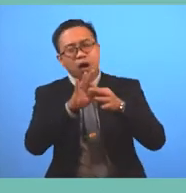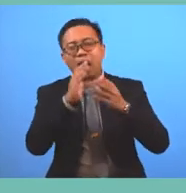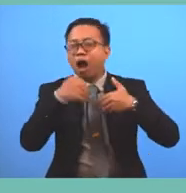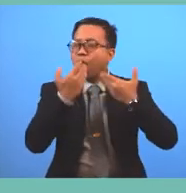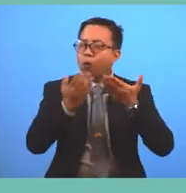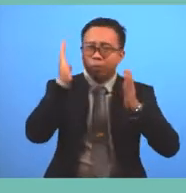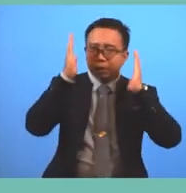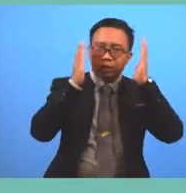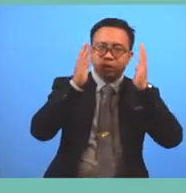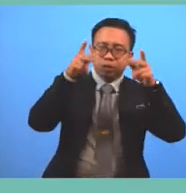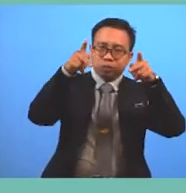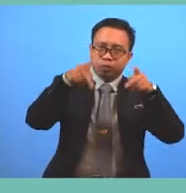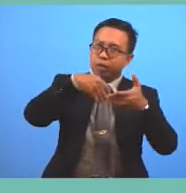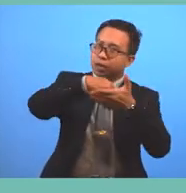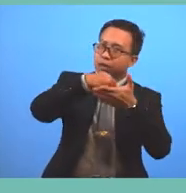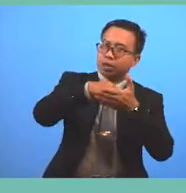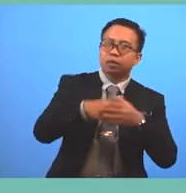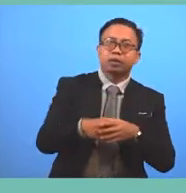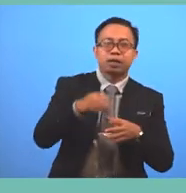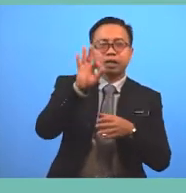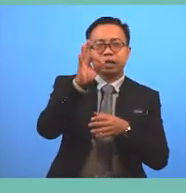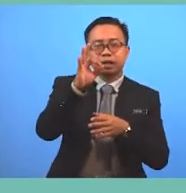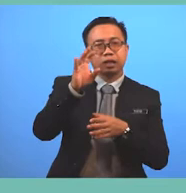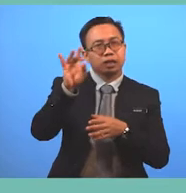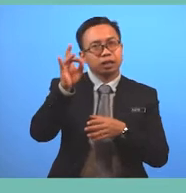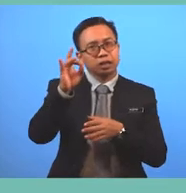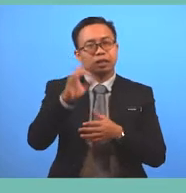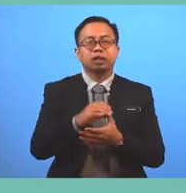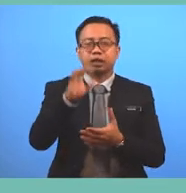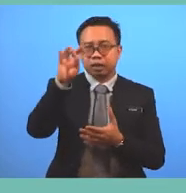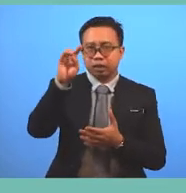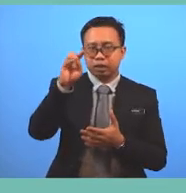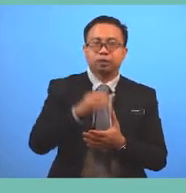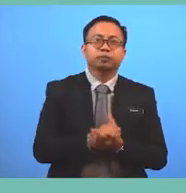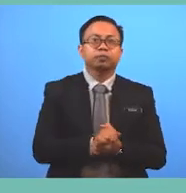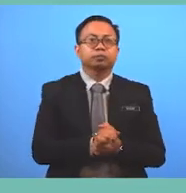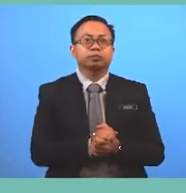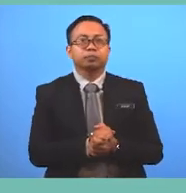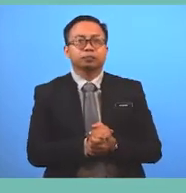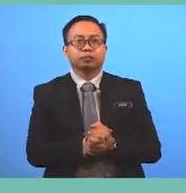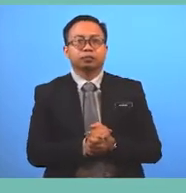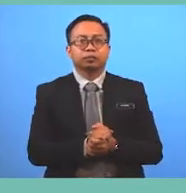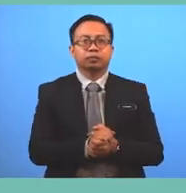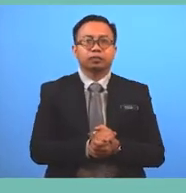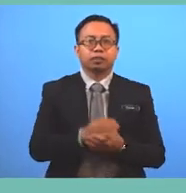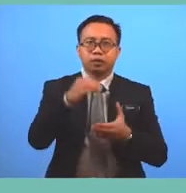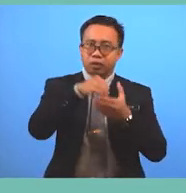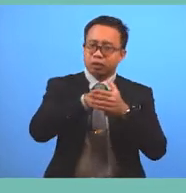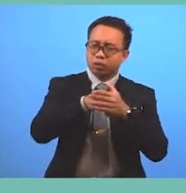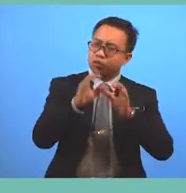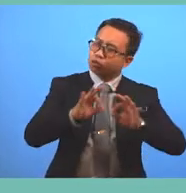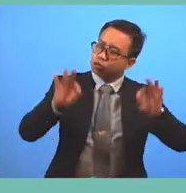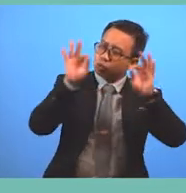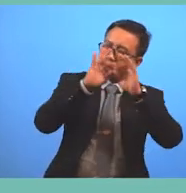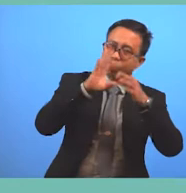Football Team Made it to the 1980 Olympics It narrates the stories